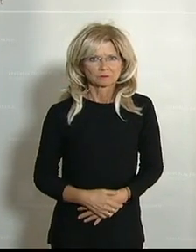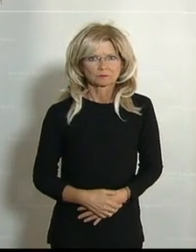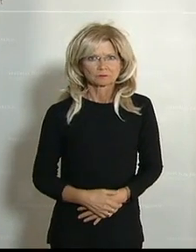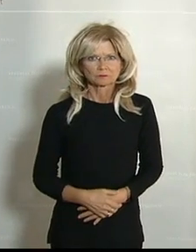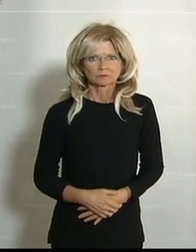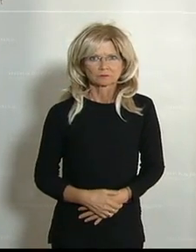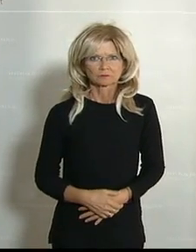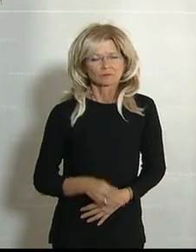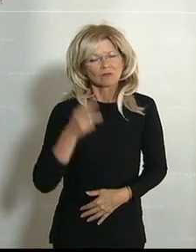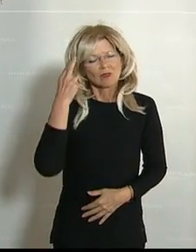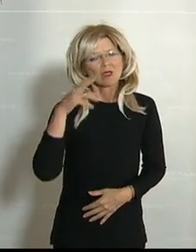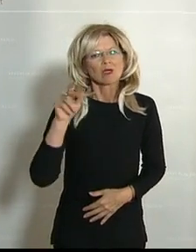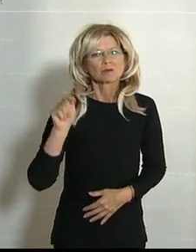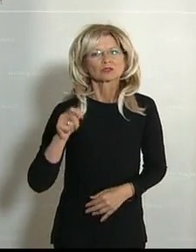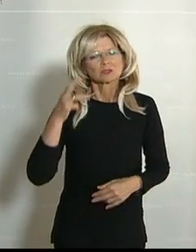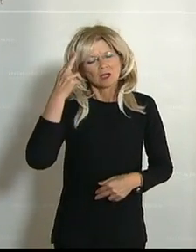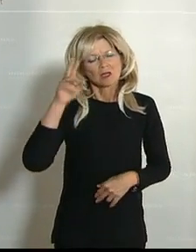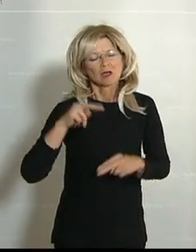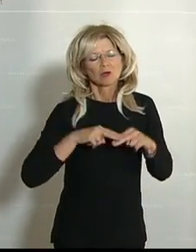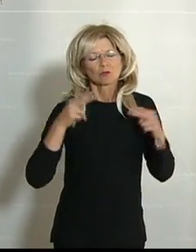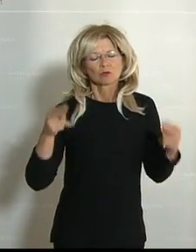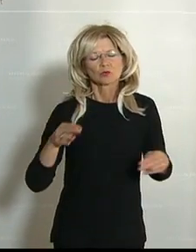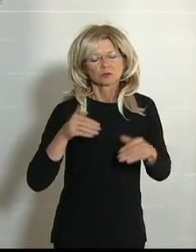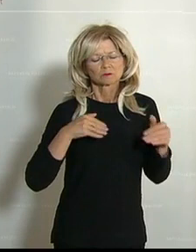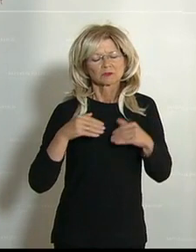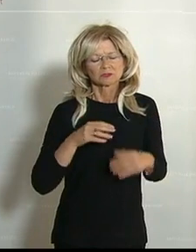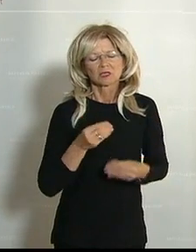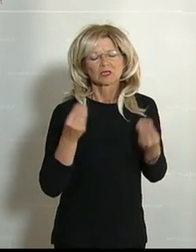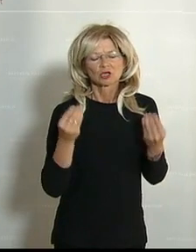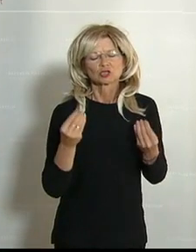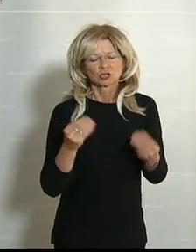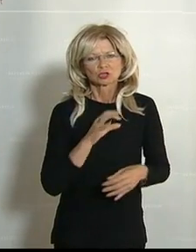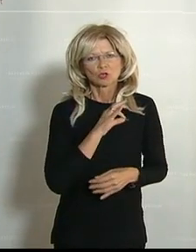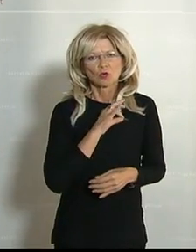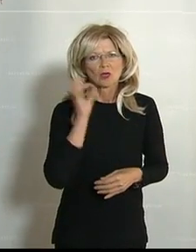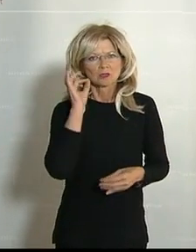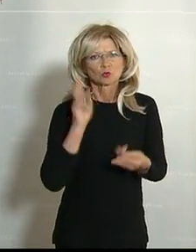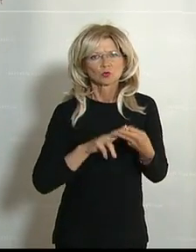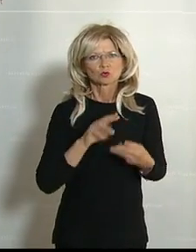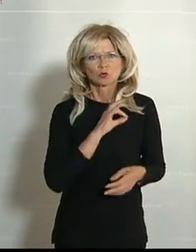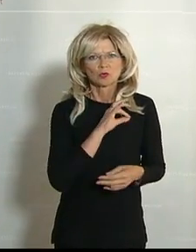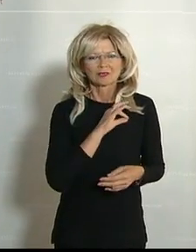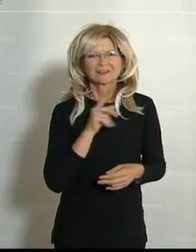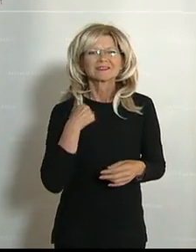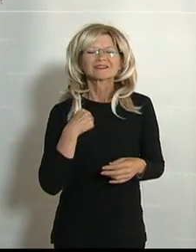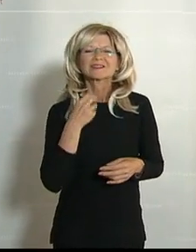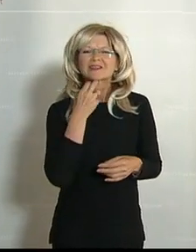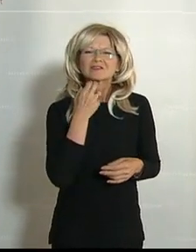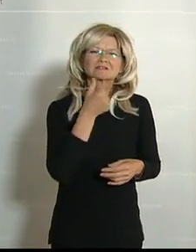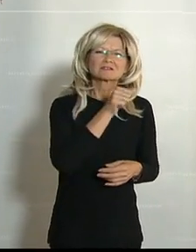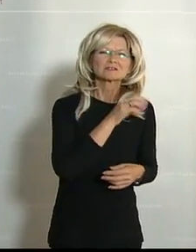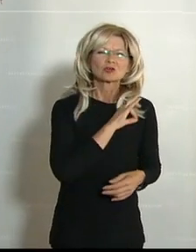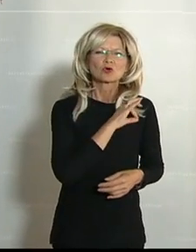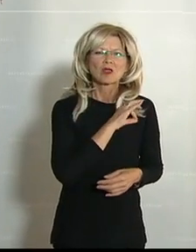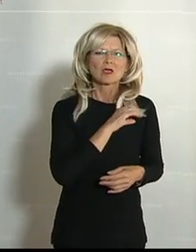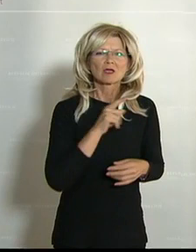Herr Präsident, Herr Bundesminister, geschätzte Kolleginnen und Kollegen, zum Herrn Kollegen Wurm, das wäre jetzt